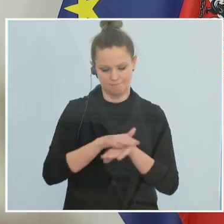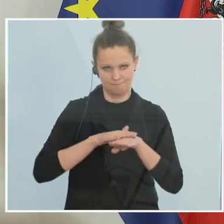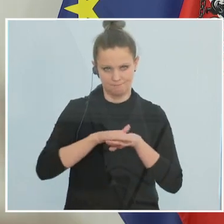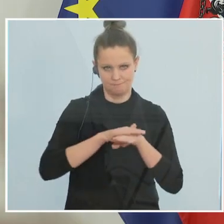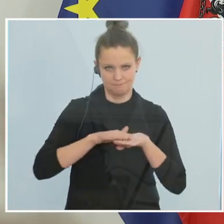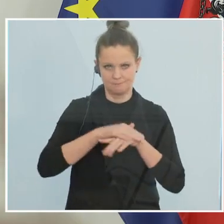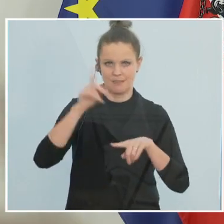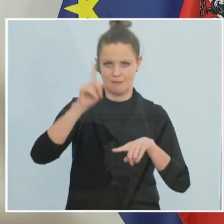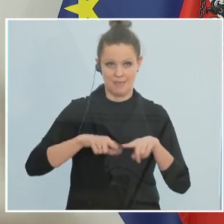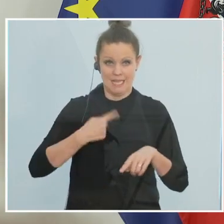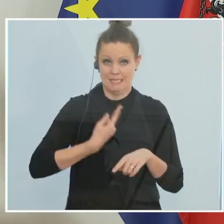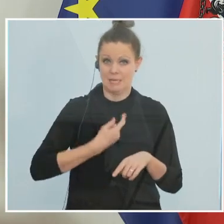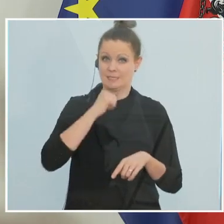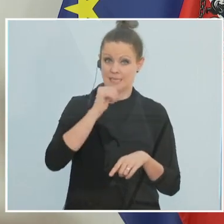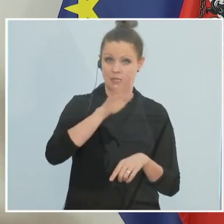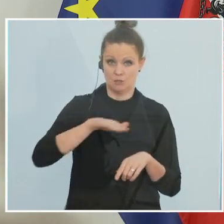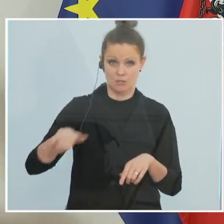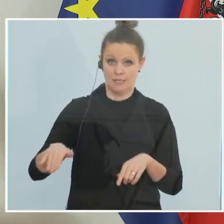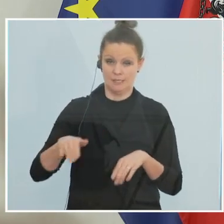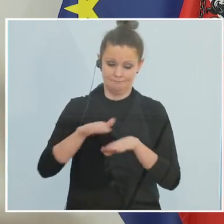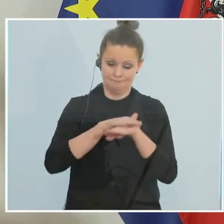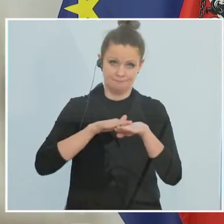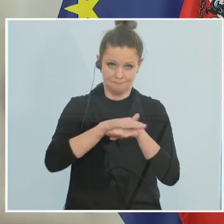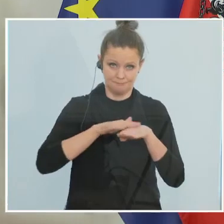Fehler von mir. Ich habe keine Kinder. Herzliche Entschuldigung dafür.